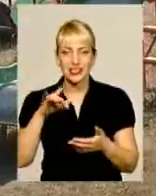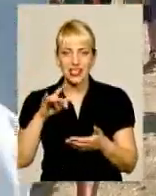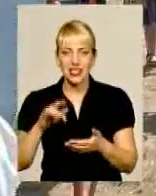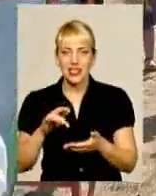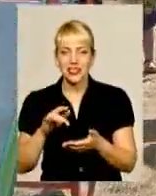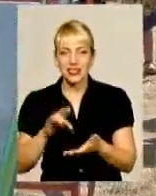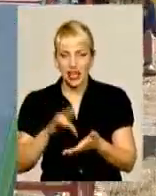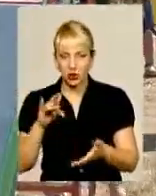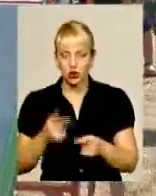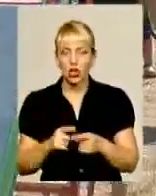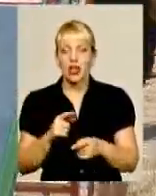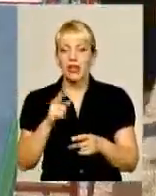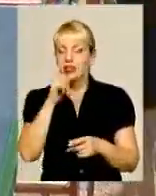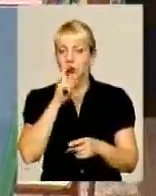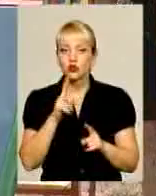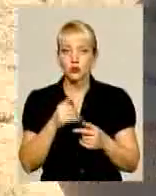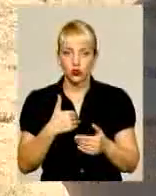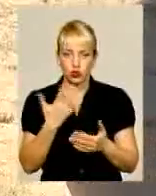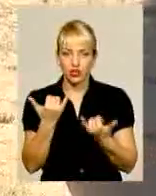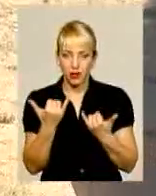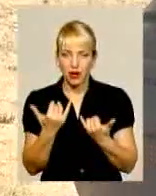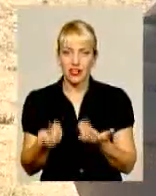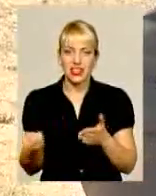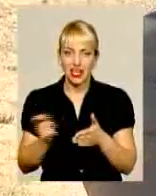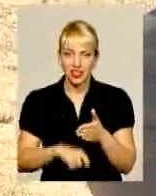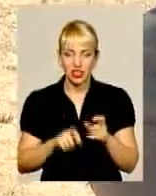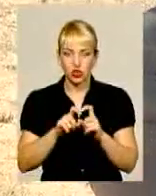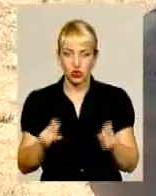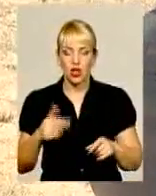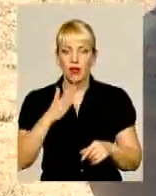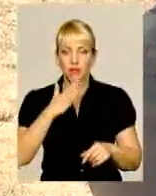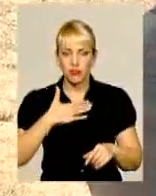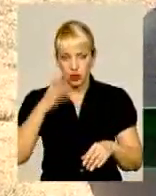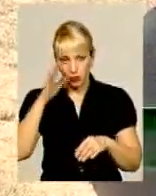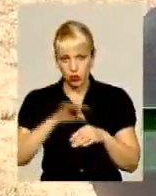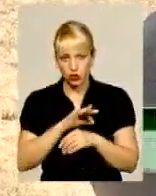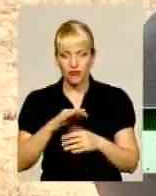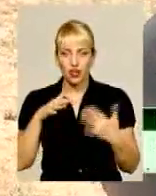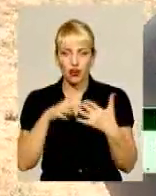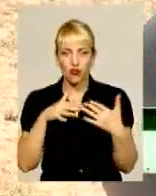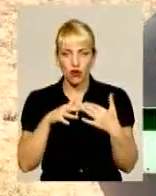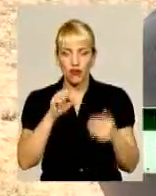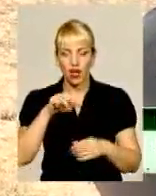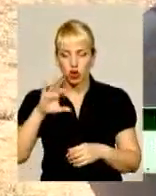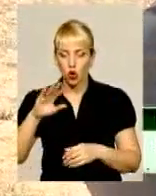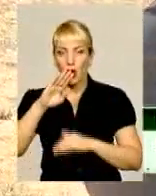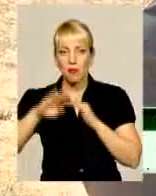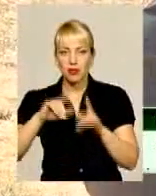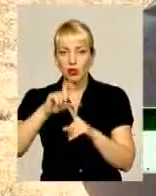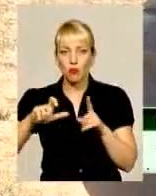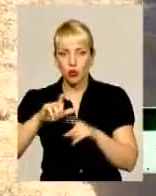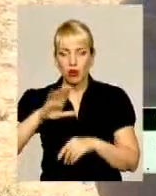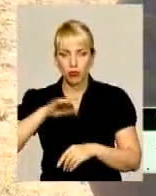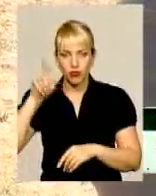школу все ж хочуть закрити селянам не втямки. В мене чоловік воював в АТО, і він приїхав звідти, під пулями рік пробув, і там школи не